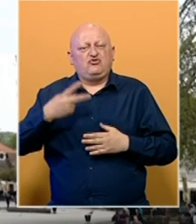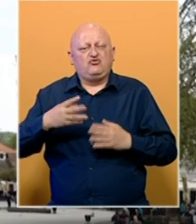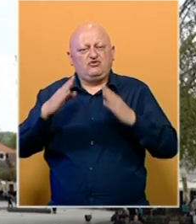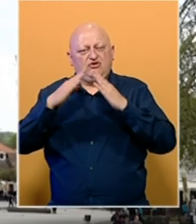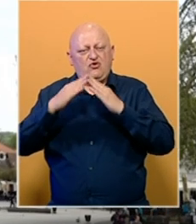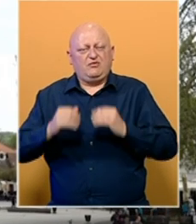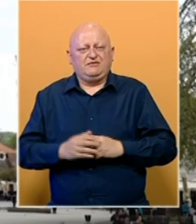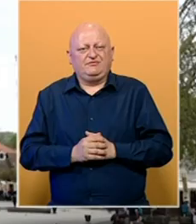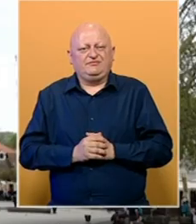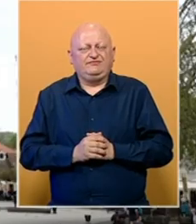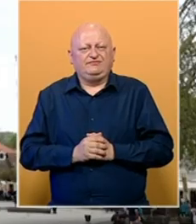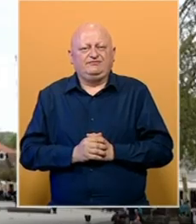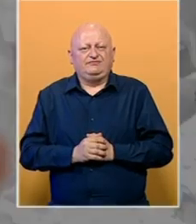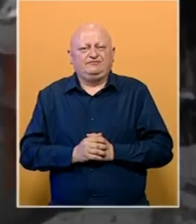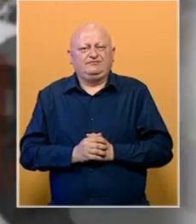dom.